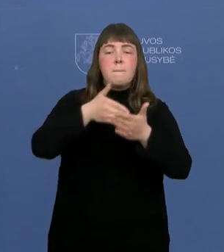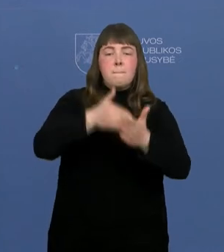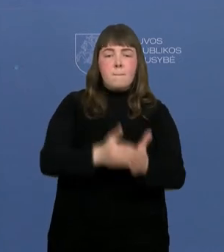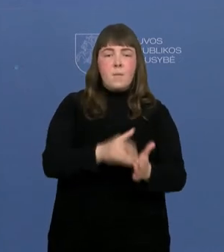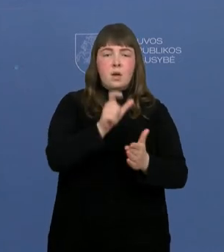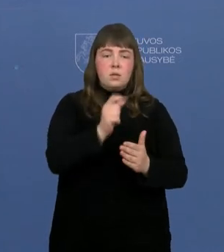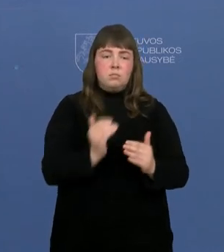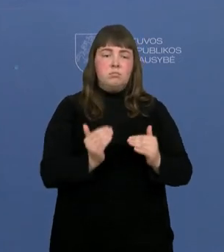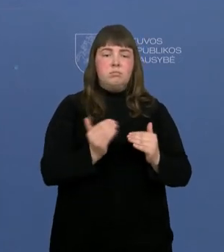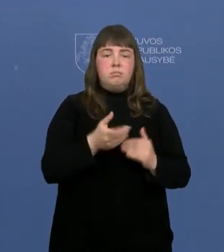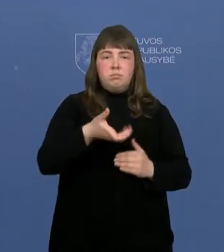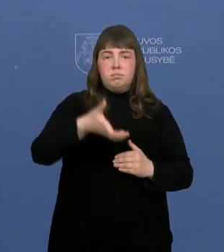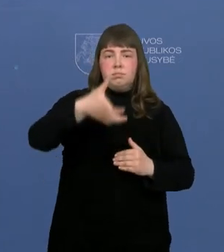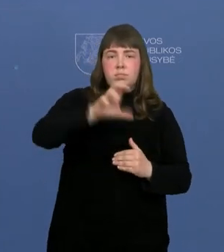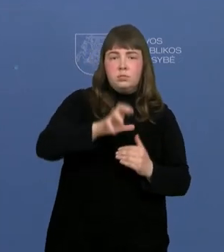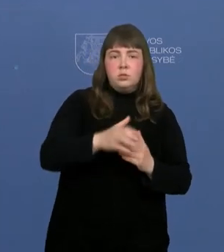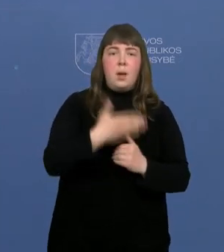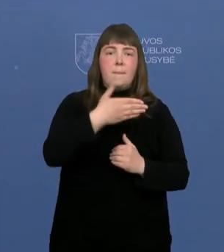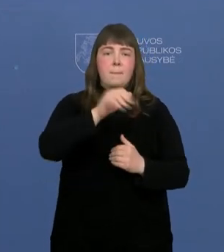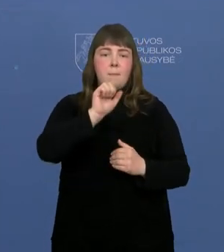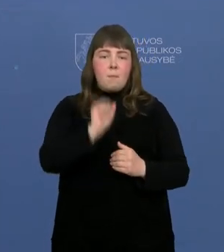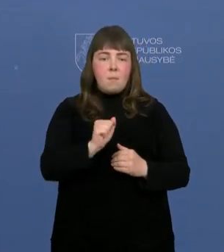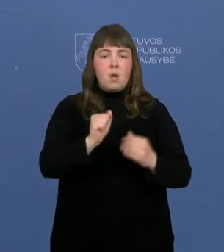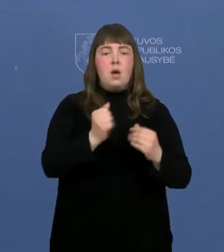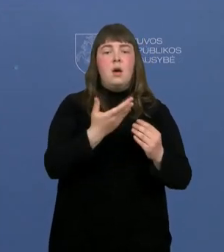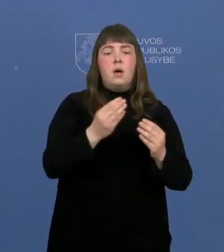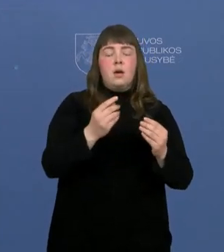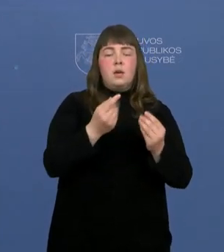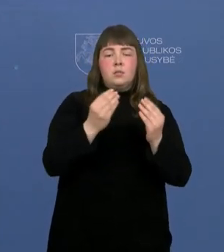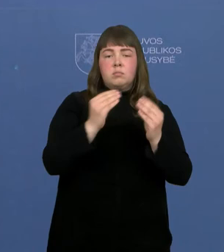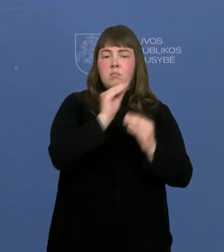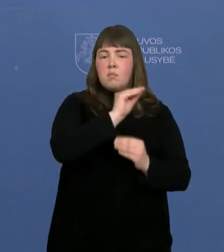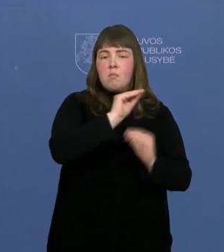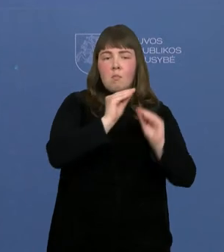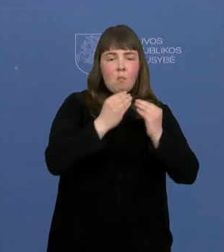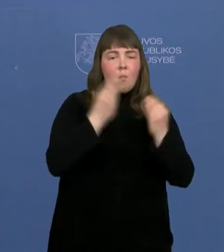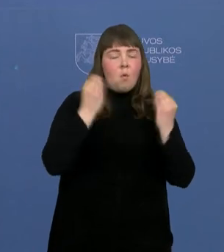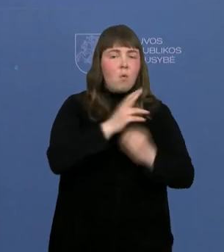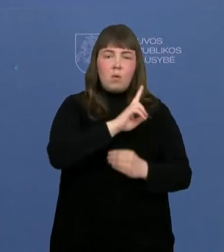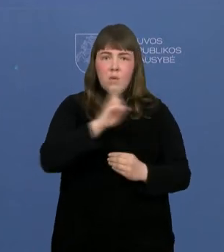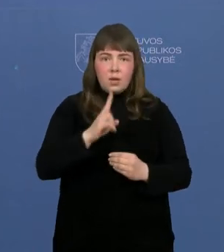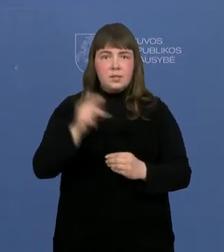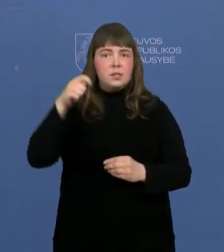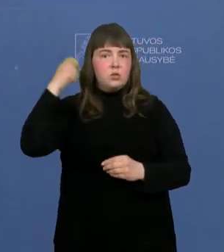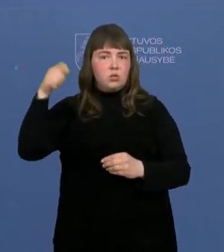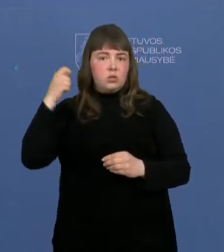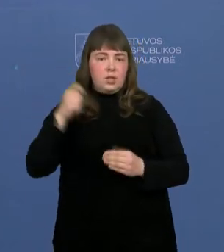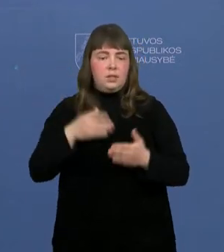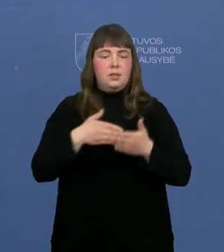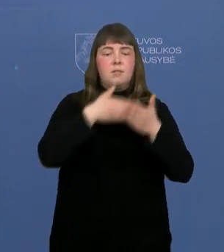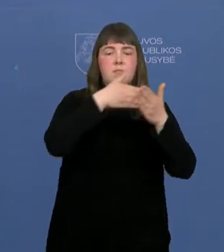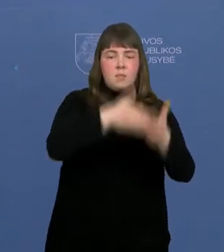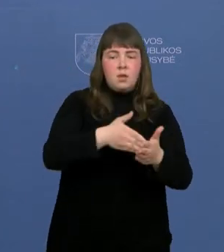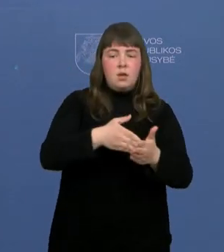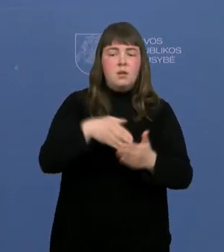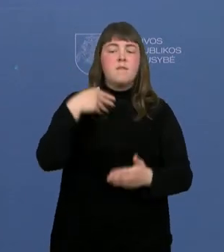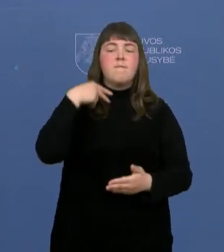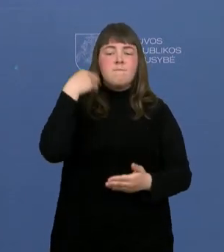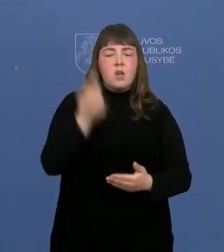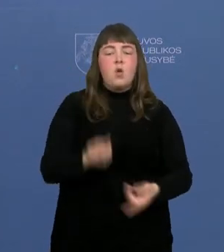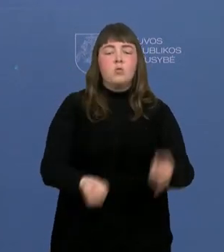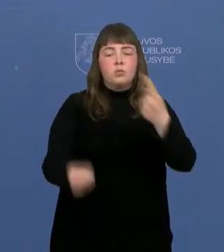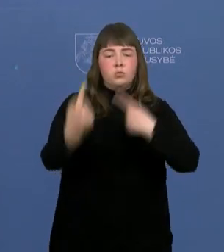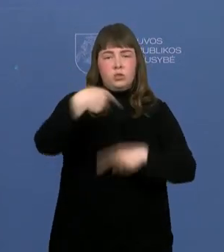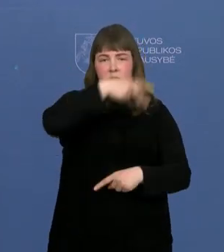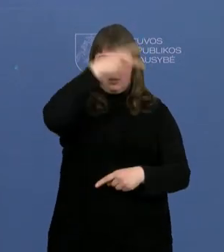magistrantūros studentams geriausiuose pasaulio universitetuose ir šie studentai gavė parama grįžt dirbti Lietuvoje. Tai